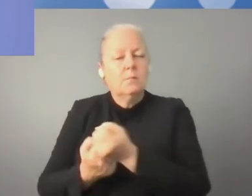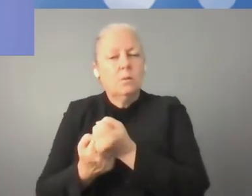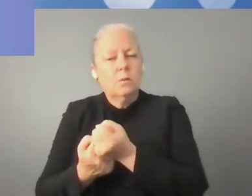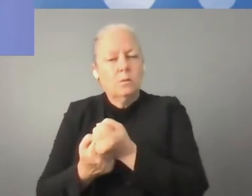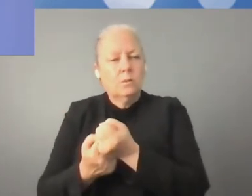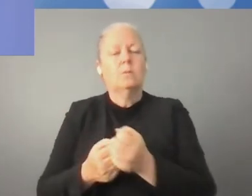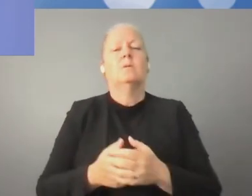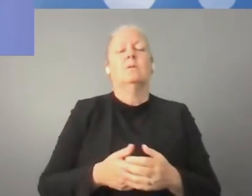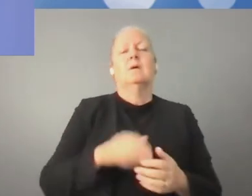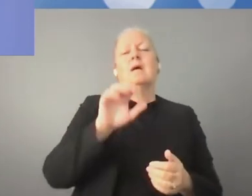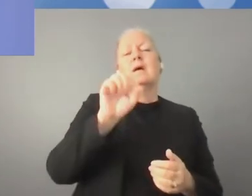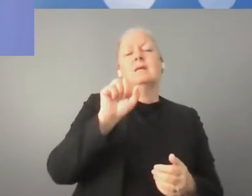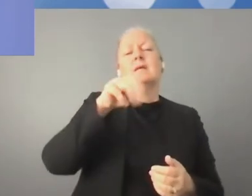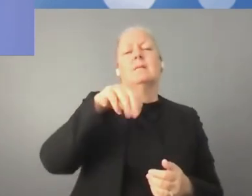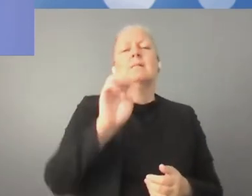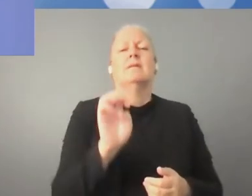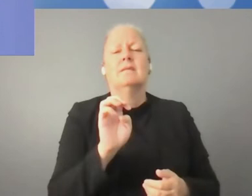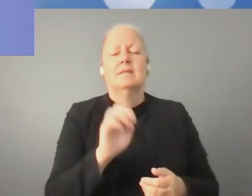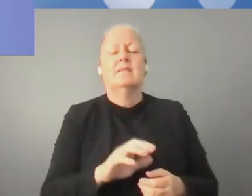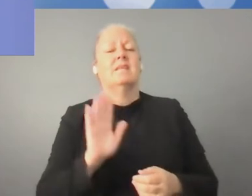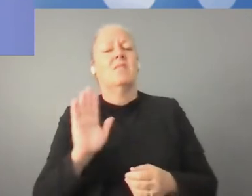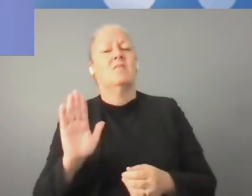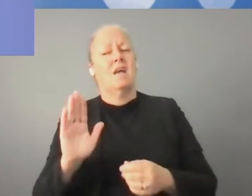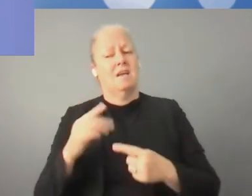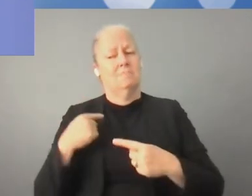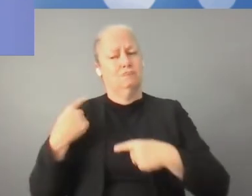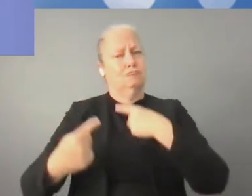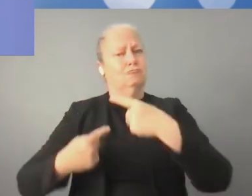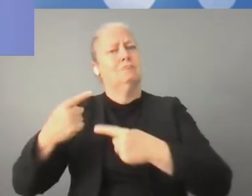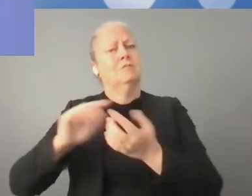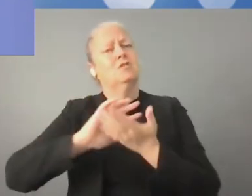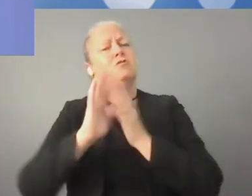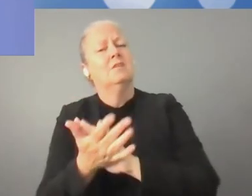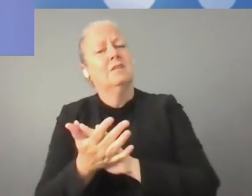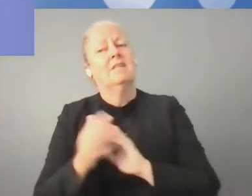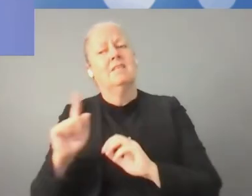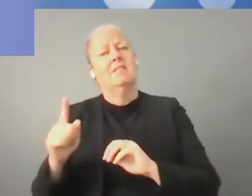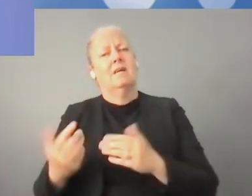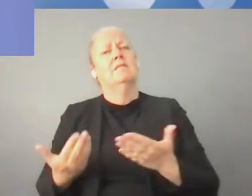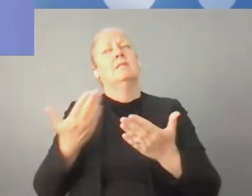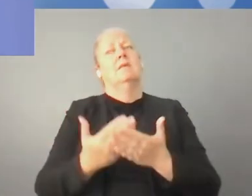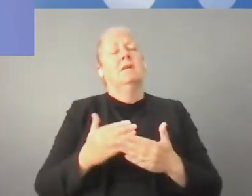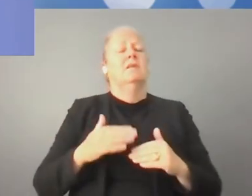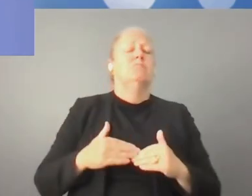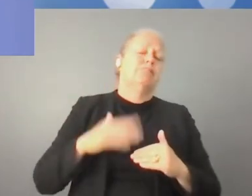pracy znajduje się właśnie w tej tkance małych i średnich przedsiębiorstw, które nie mają środków, żeby